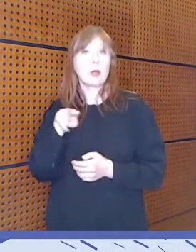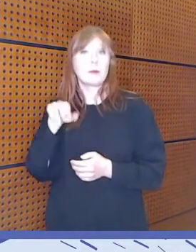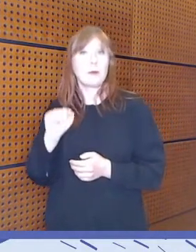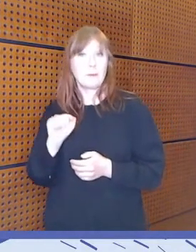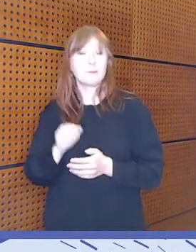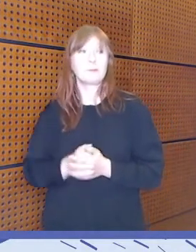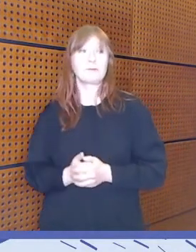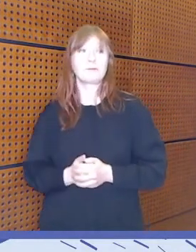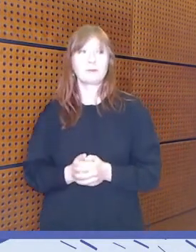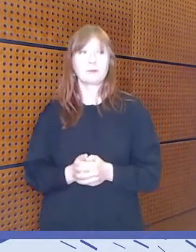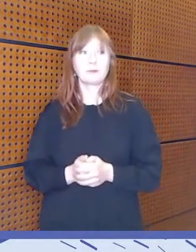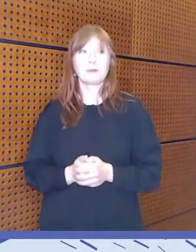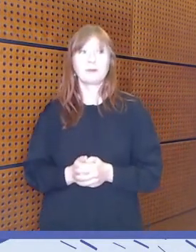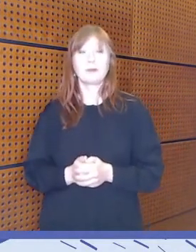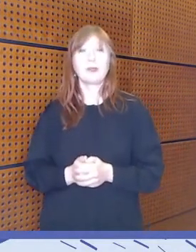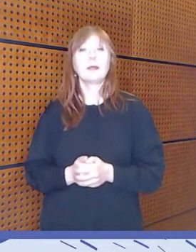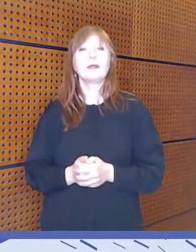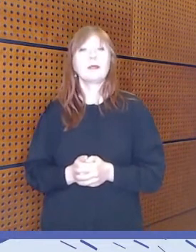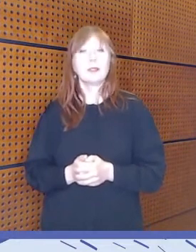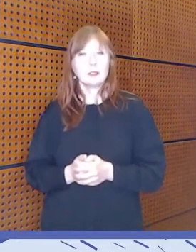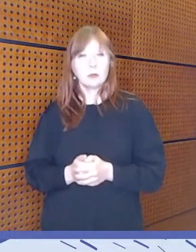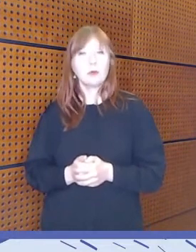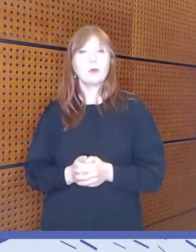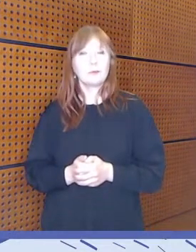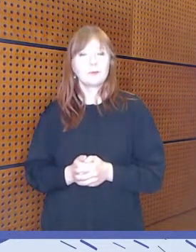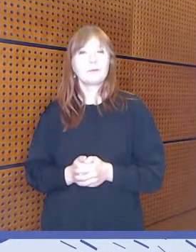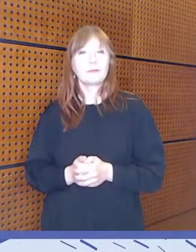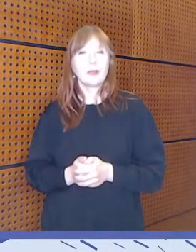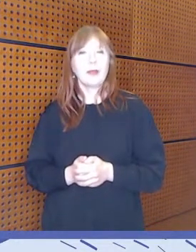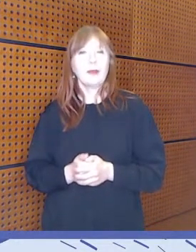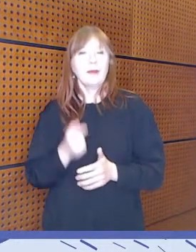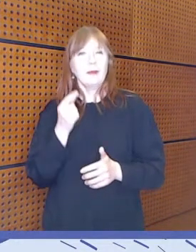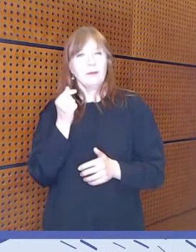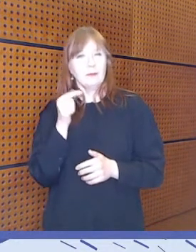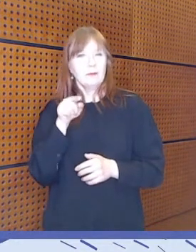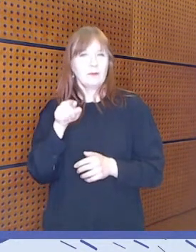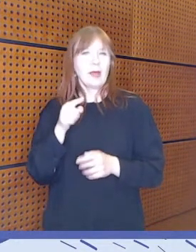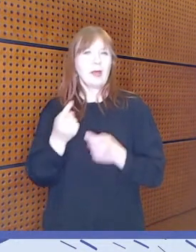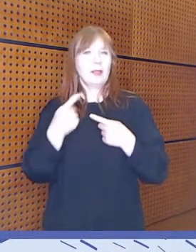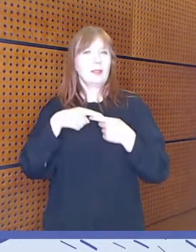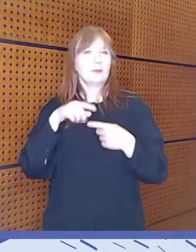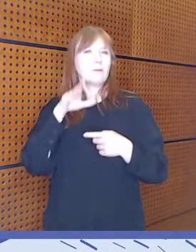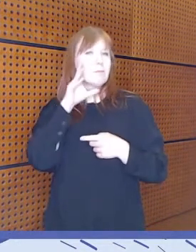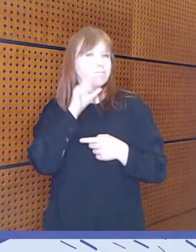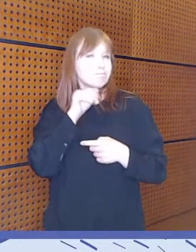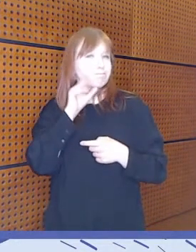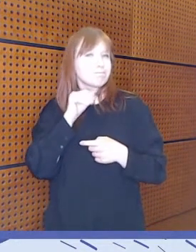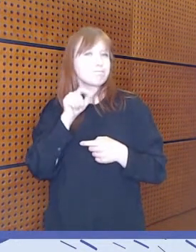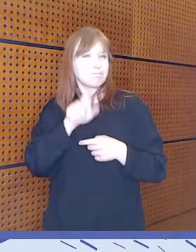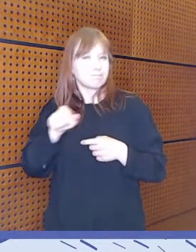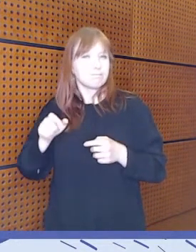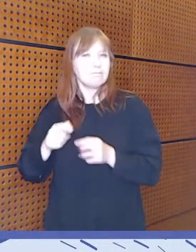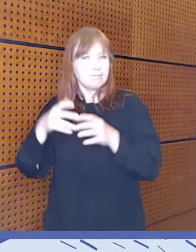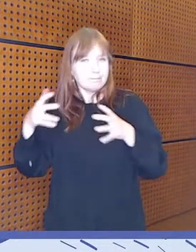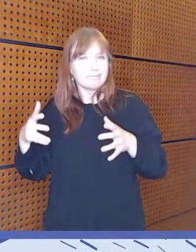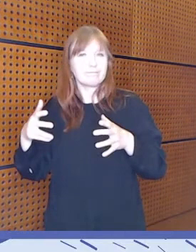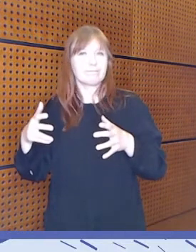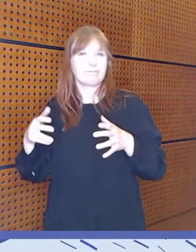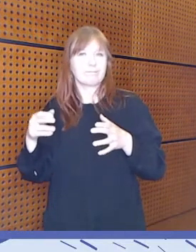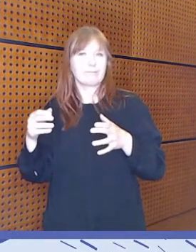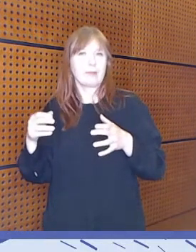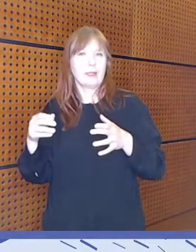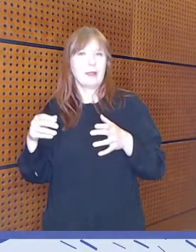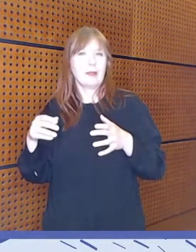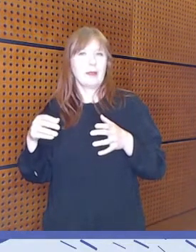Nyt kuuluu taas. Voisin sen verran tästä ikääntyvien ja ikäihmisten mediakasvatuksen kentästä avata ehkä